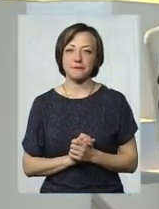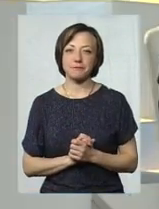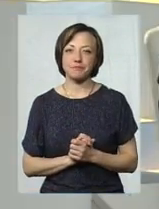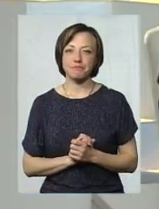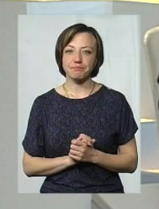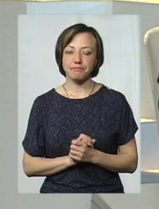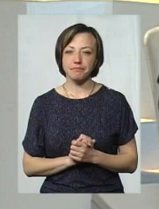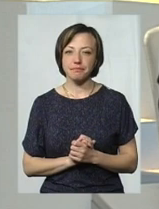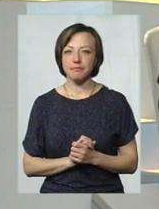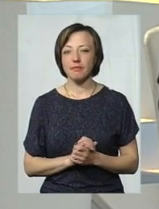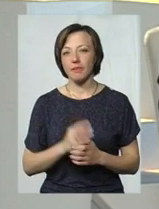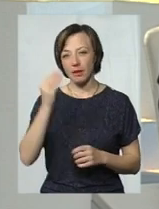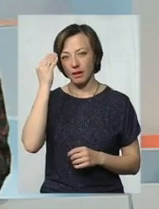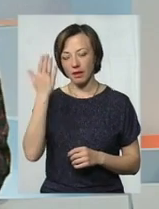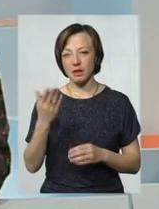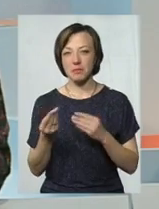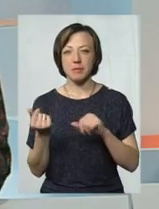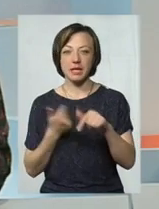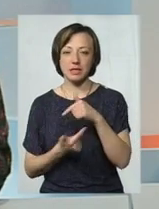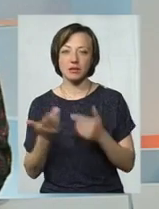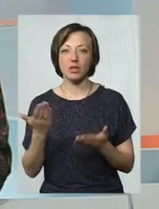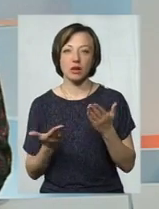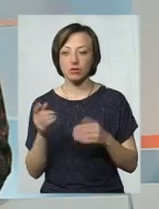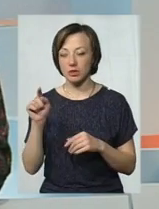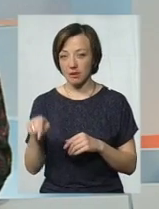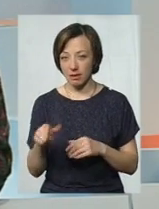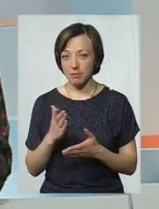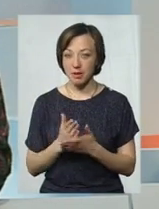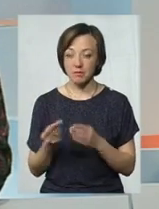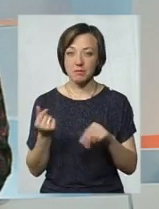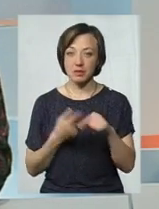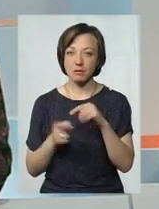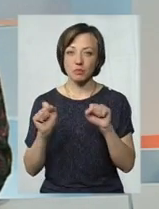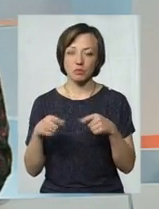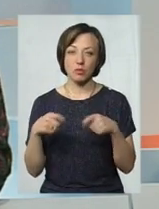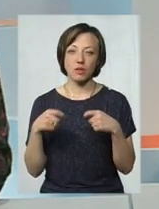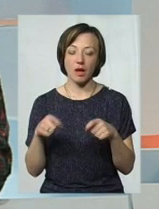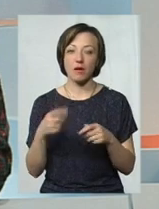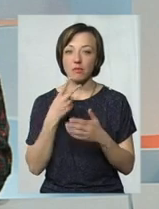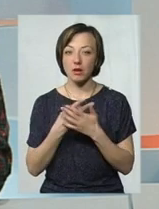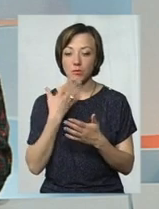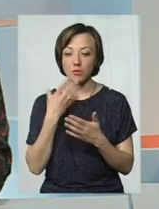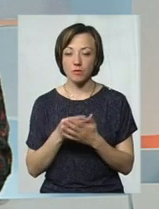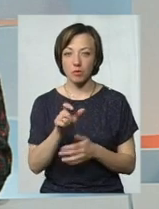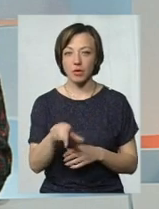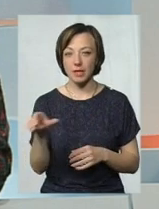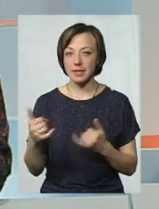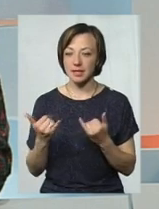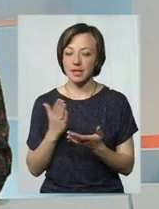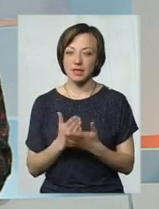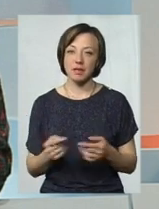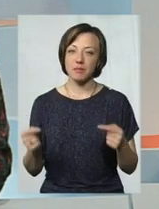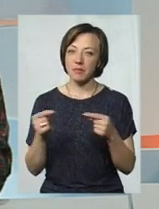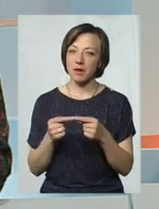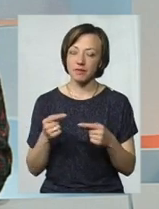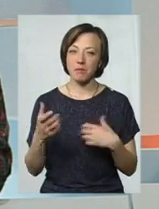З точки зору для бізнесу, якщо вони там, то, в принципі, бізнес їм може продавати. Але ми бачимо по своїм клієнтам, що зараз є певна